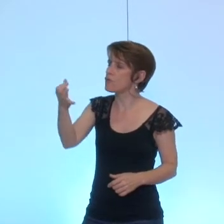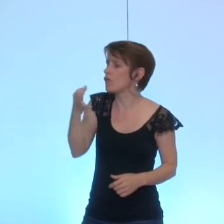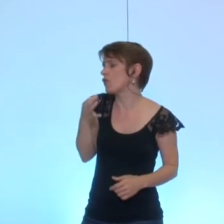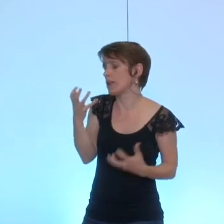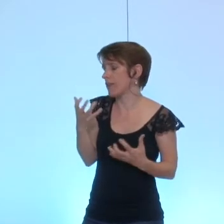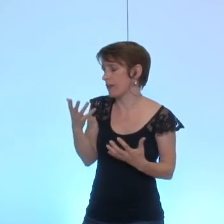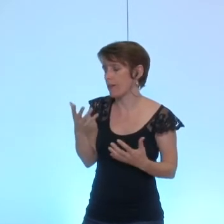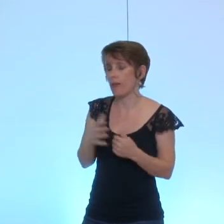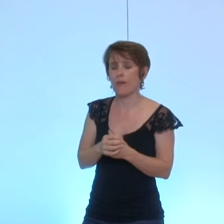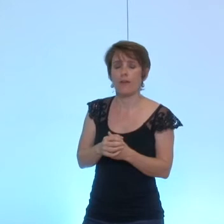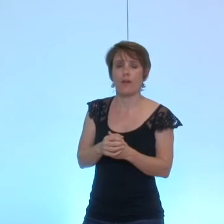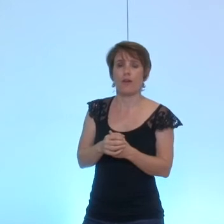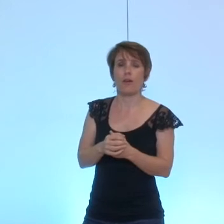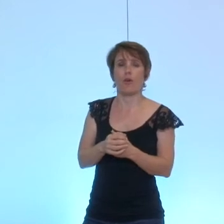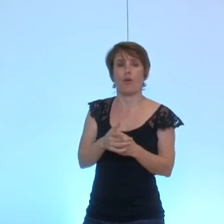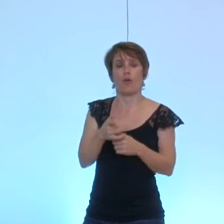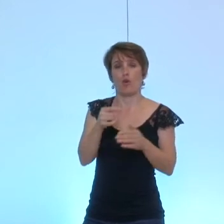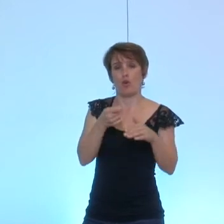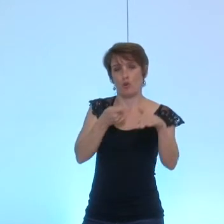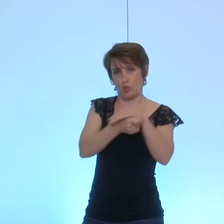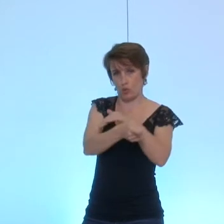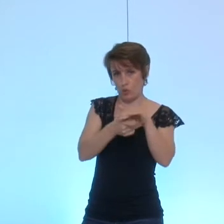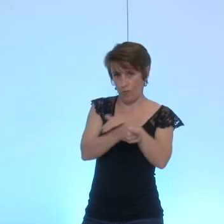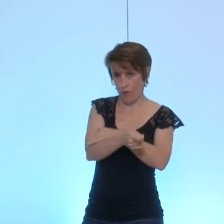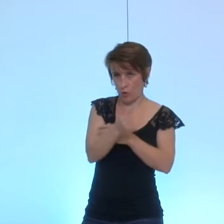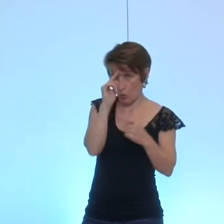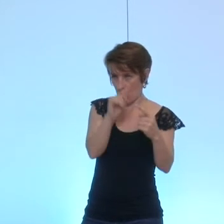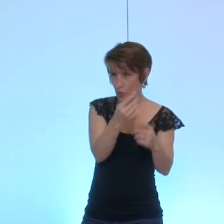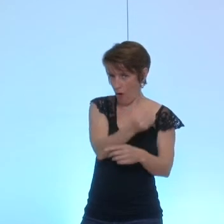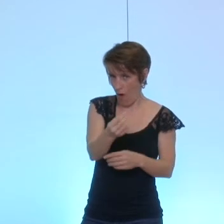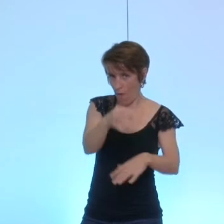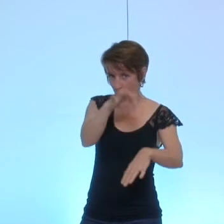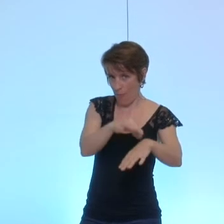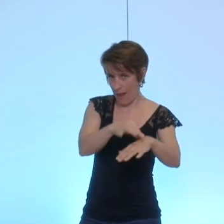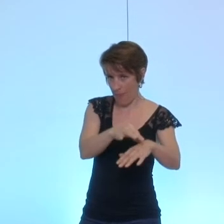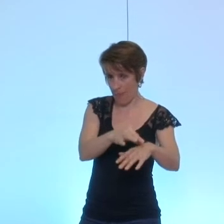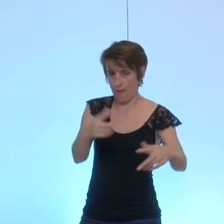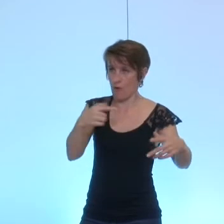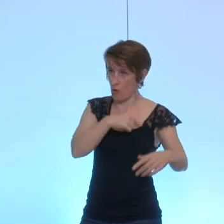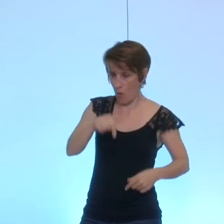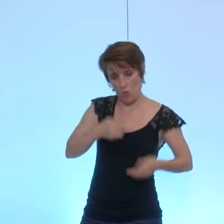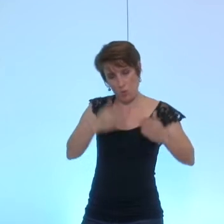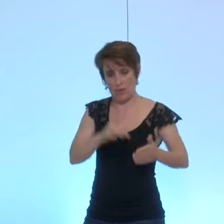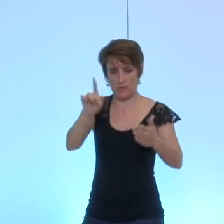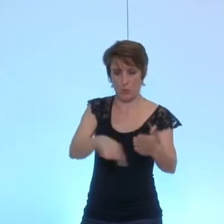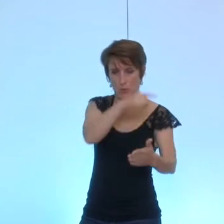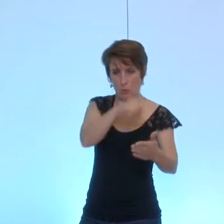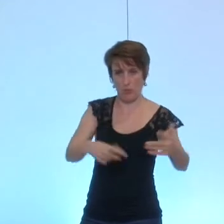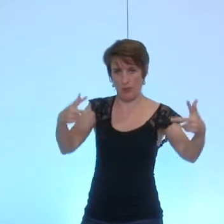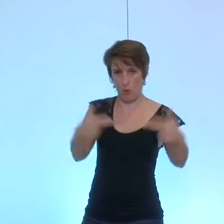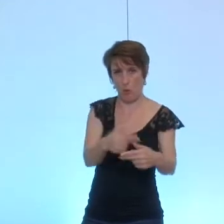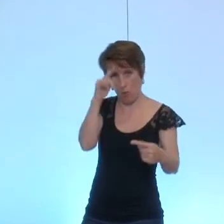des subventions qui seraient destinées à des enfants malades en gros pour nous mettre l'argent dans la poche